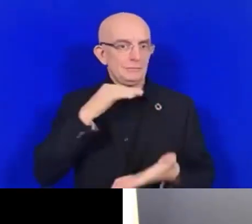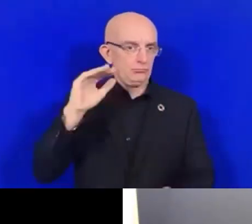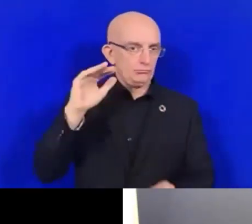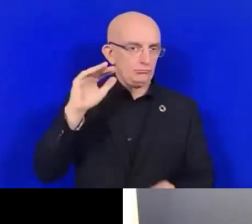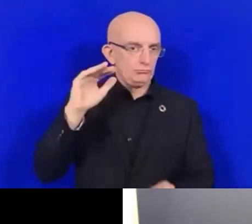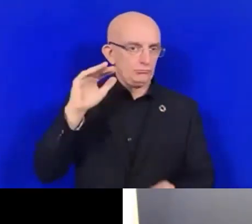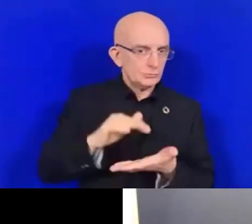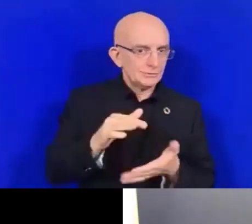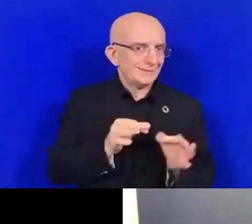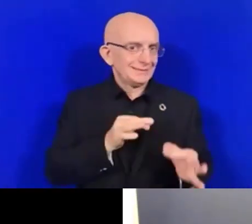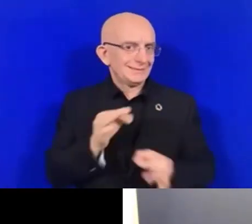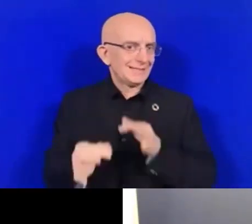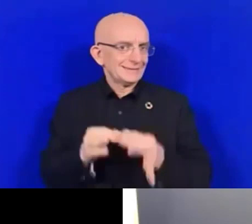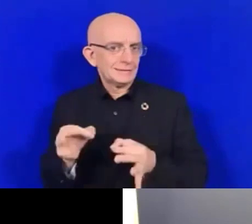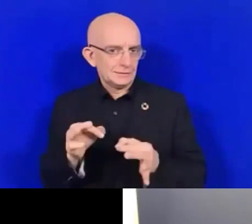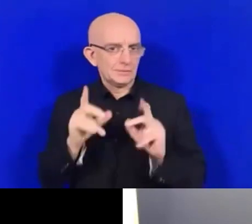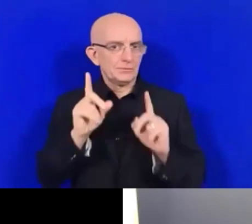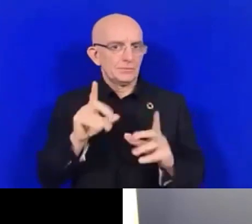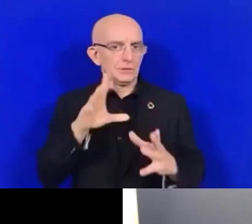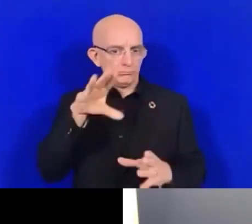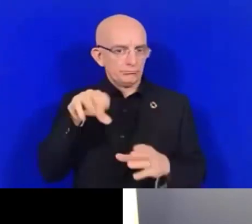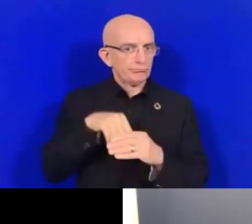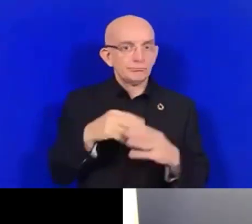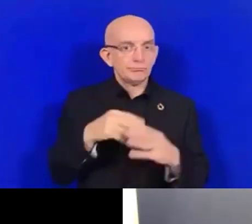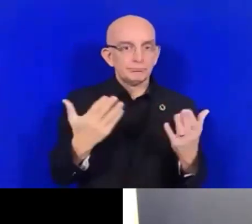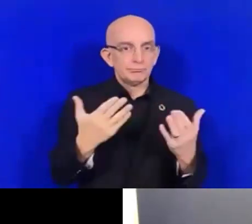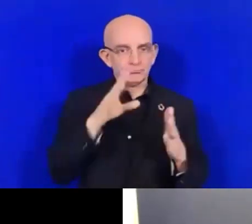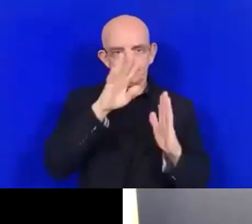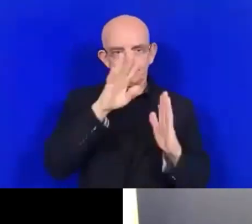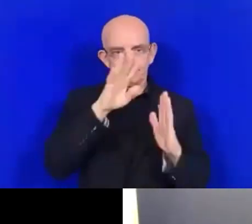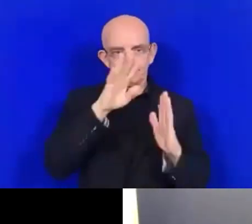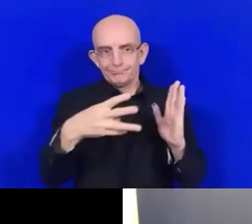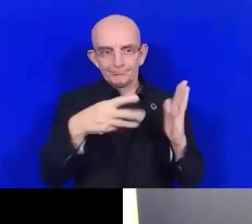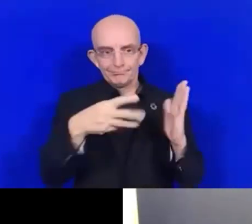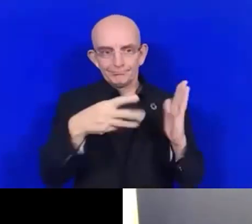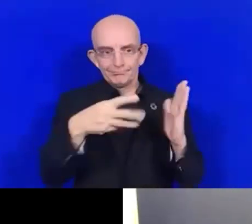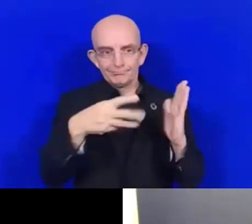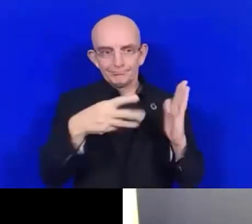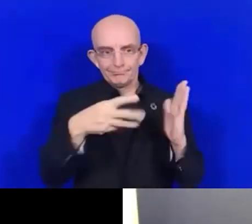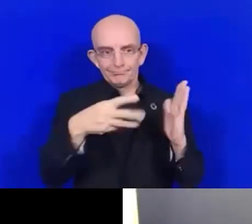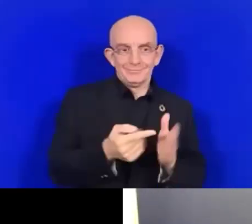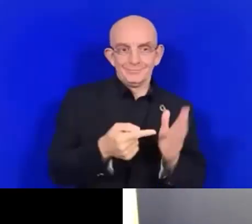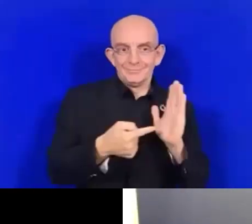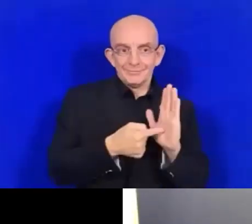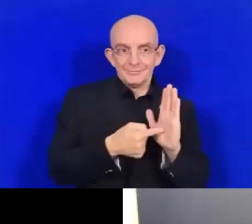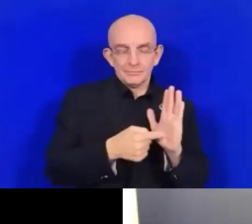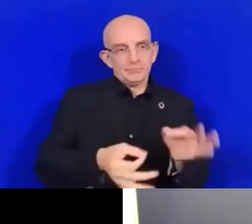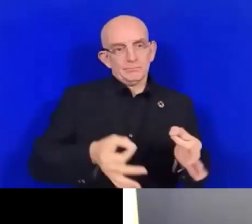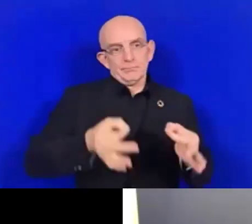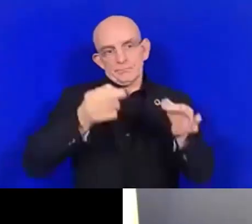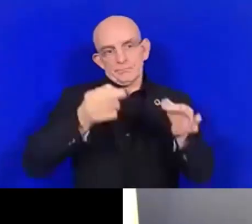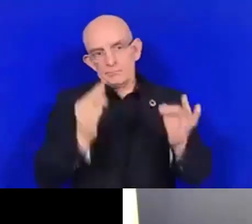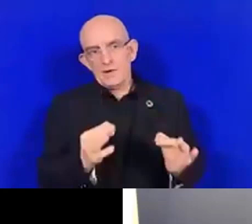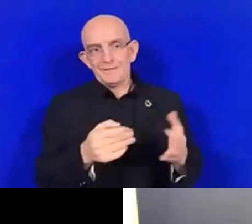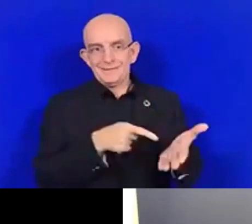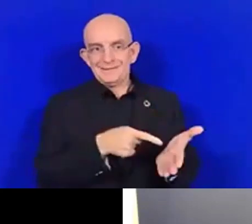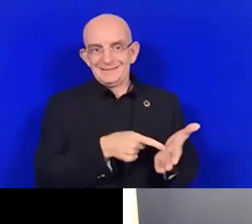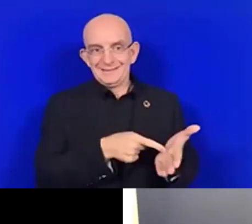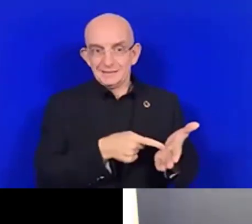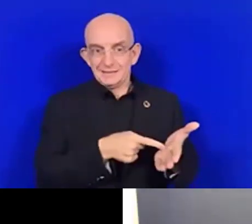de participer au soutien de cette initiative. Ce travail